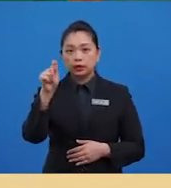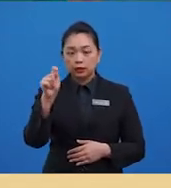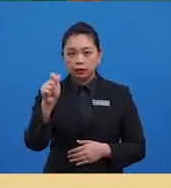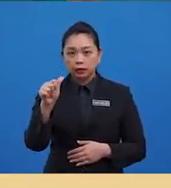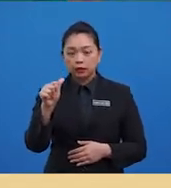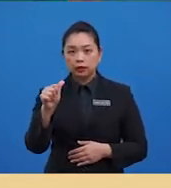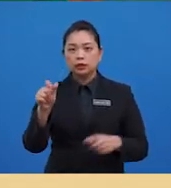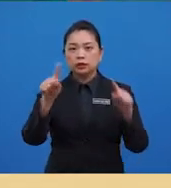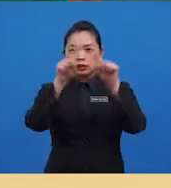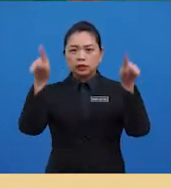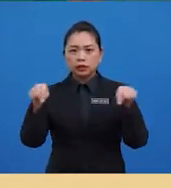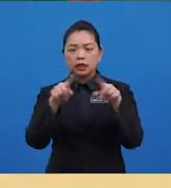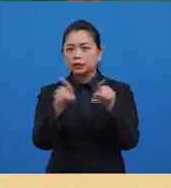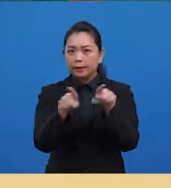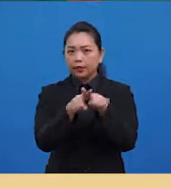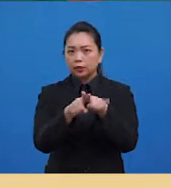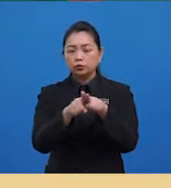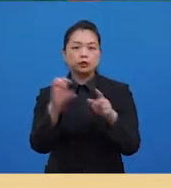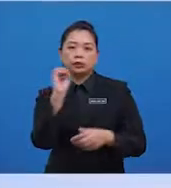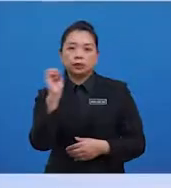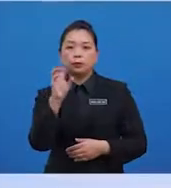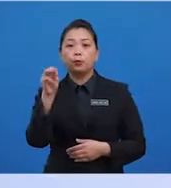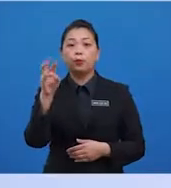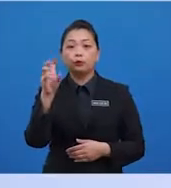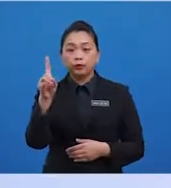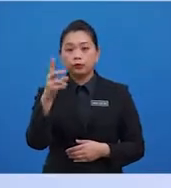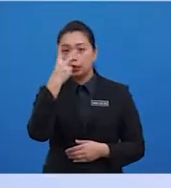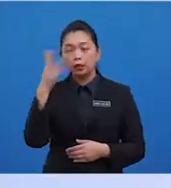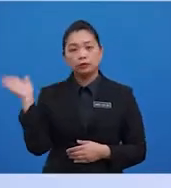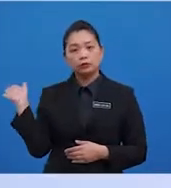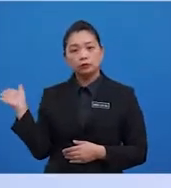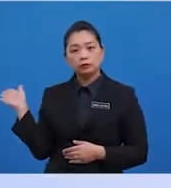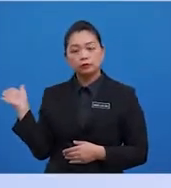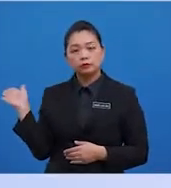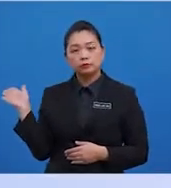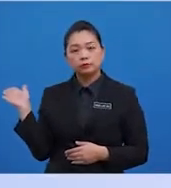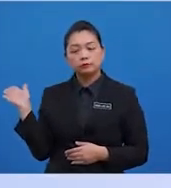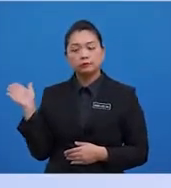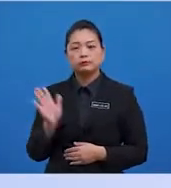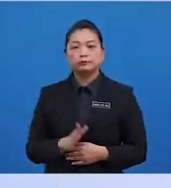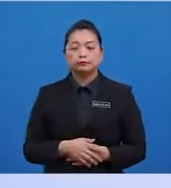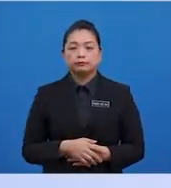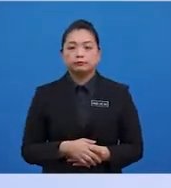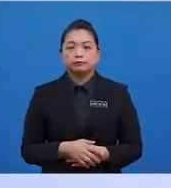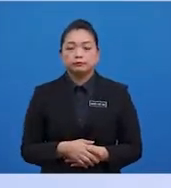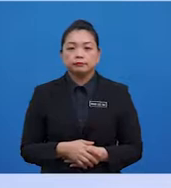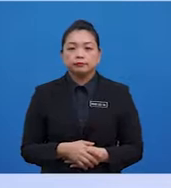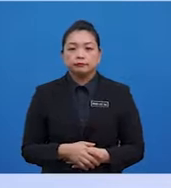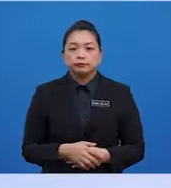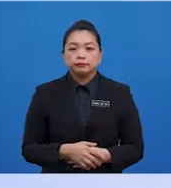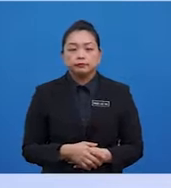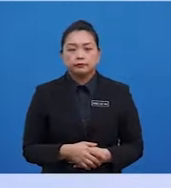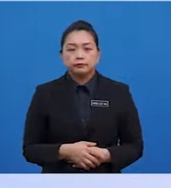sama. Lihat contoh-contoh di paparan ini. Buka tanda kurung dakar. 4, 5,